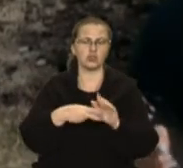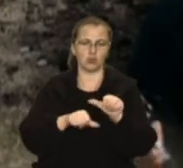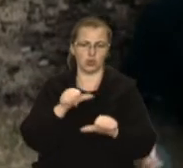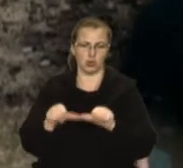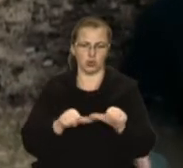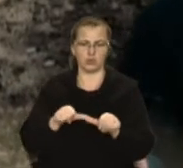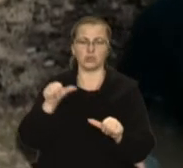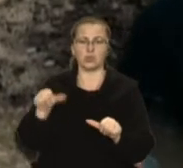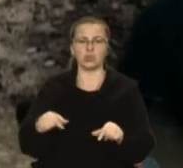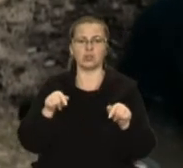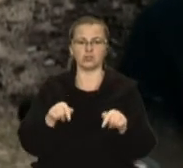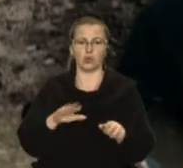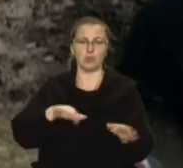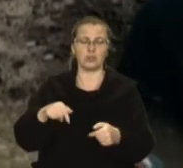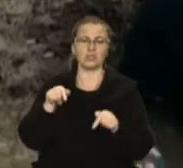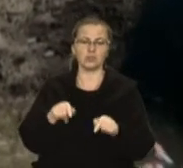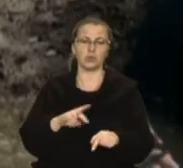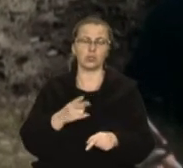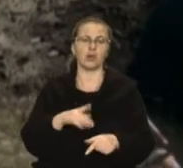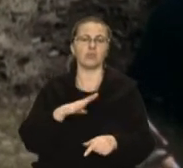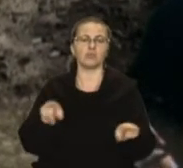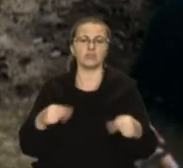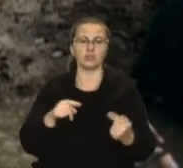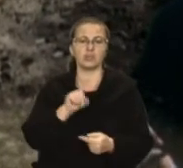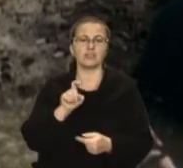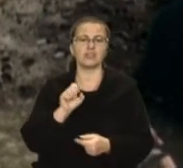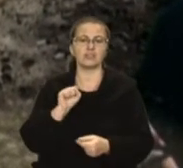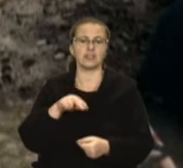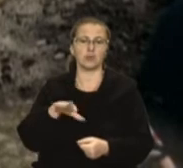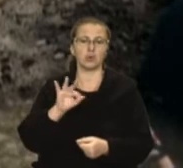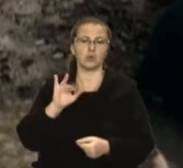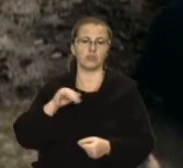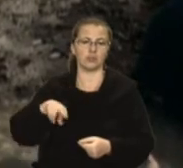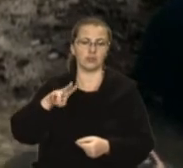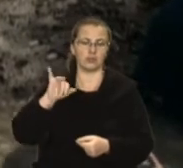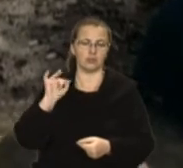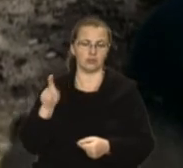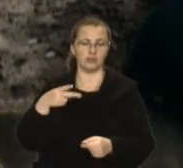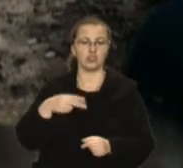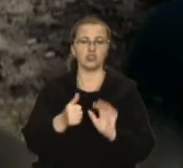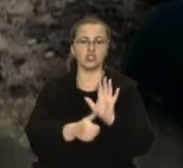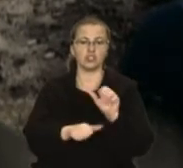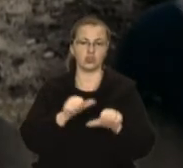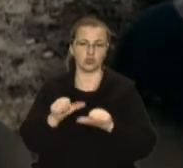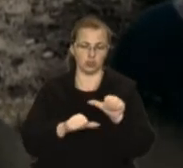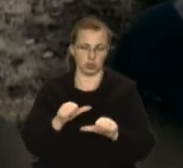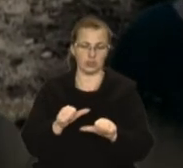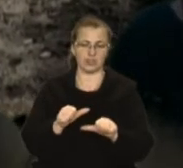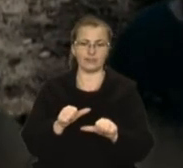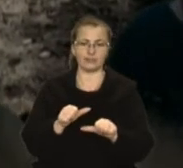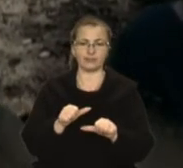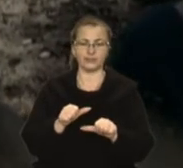Крім того, після того, як був створений заповідник у 2016 році, коли був створений